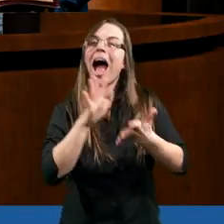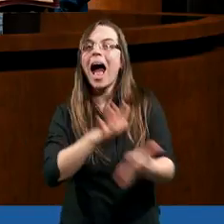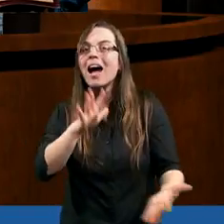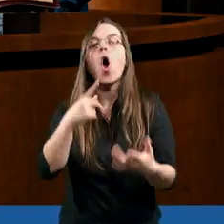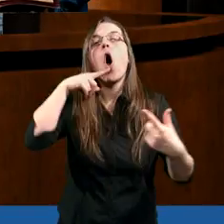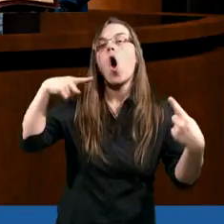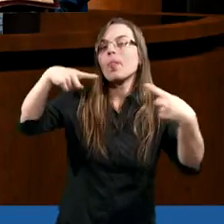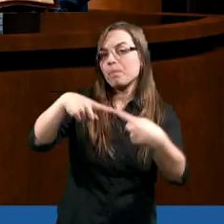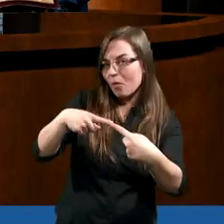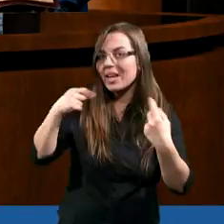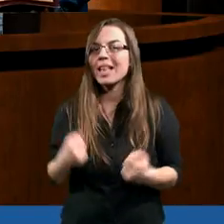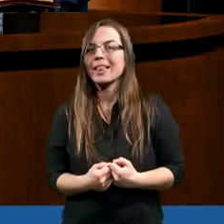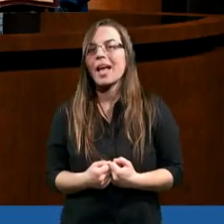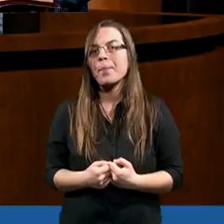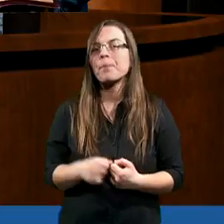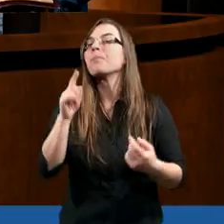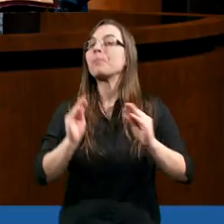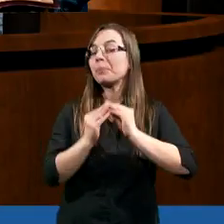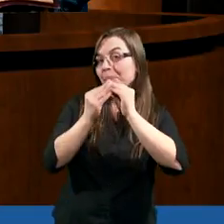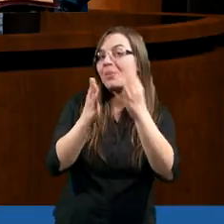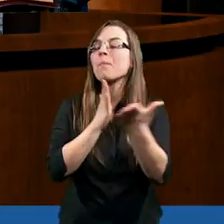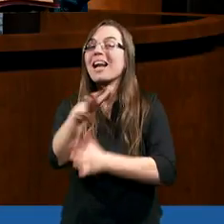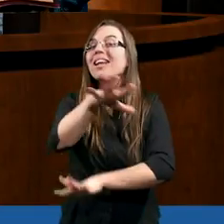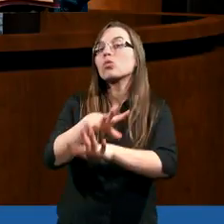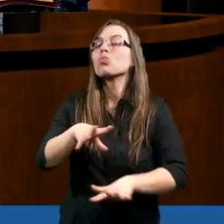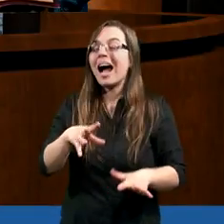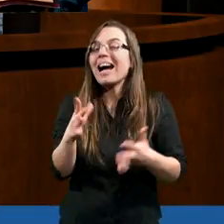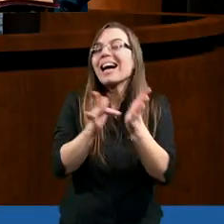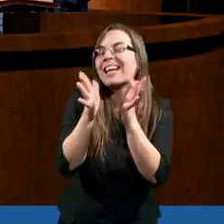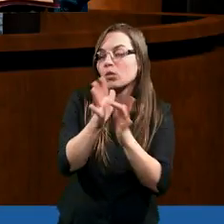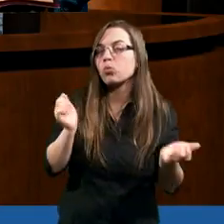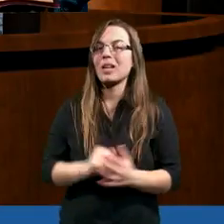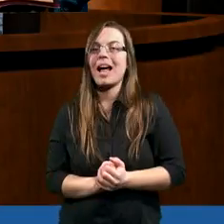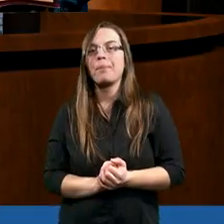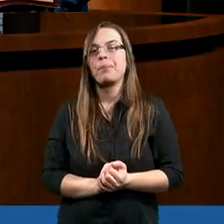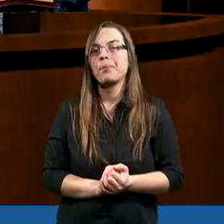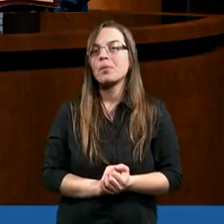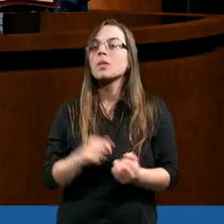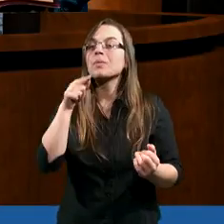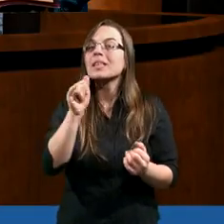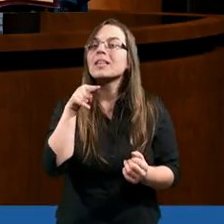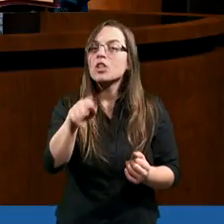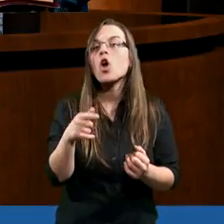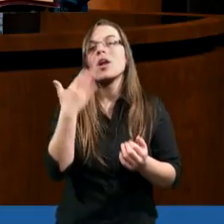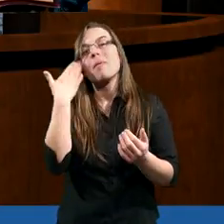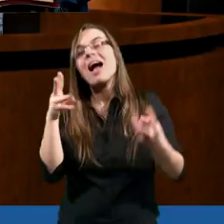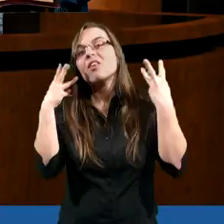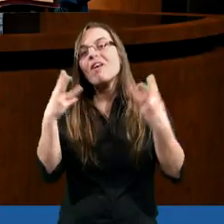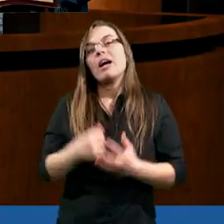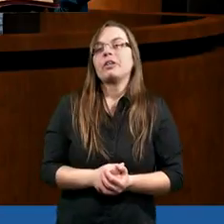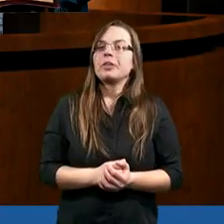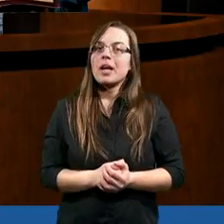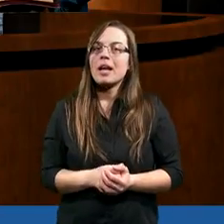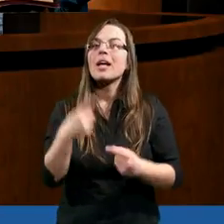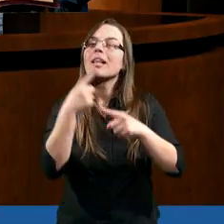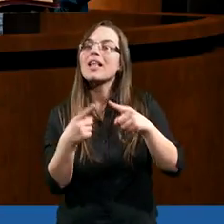odpowiednio kształtowane przez Chrystusa i przez Ducha Świętego bezpośrednio.